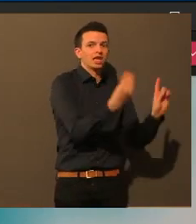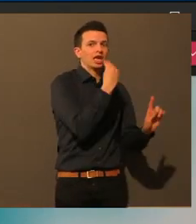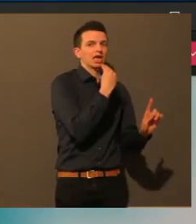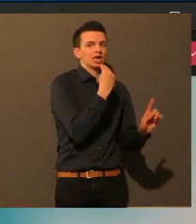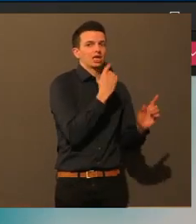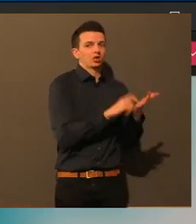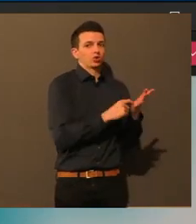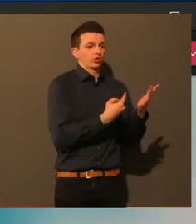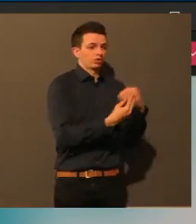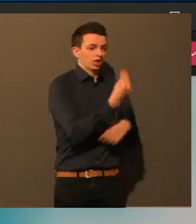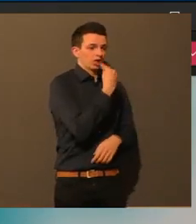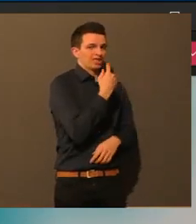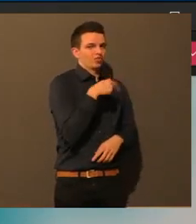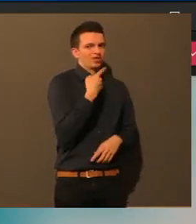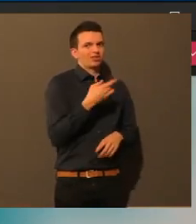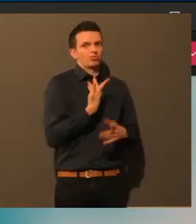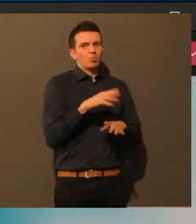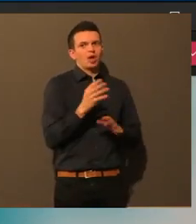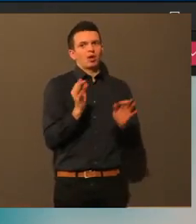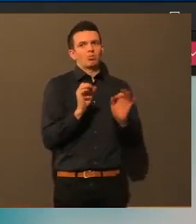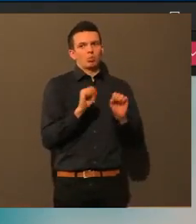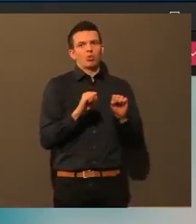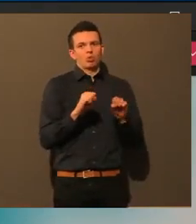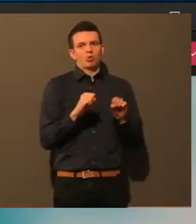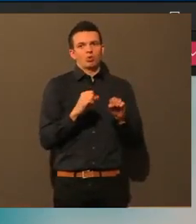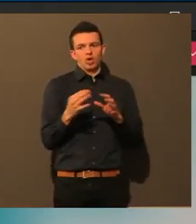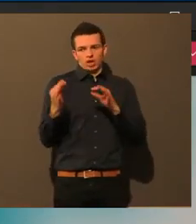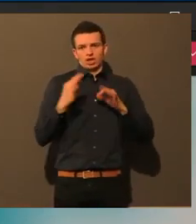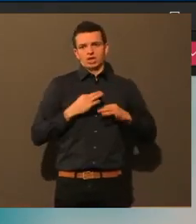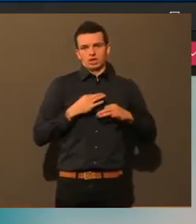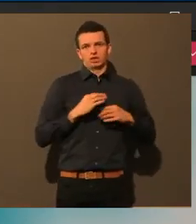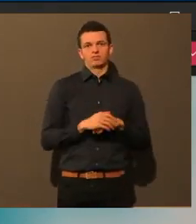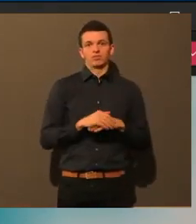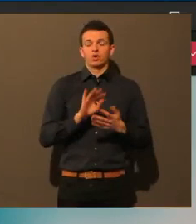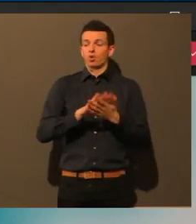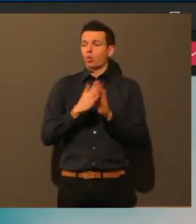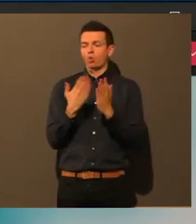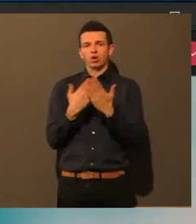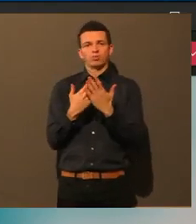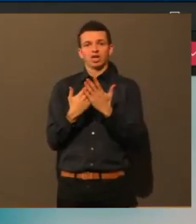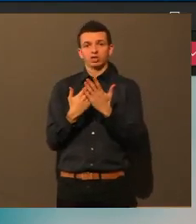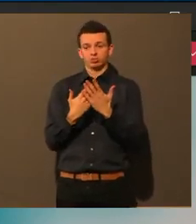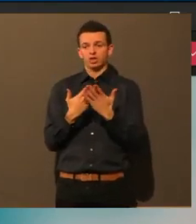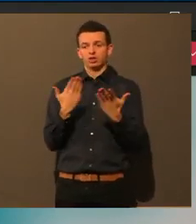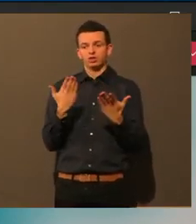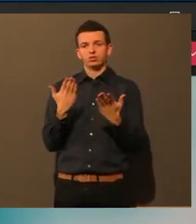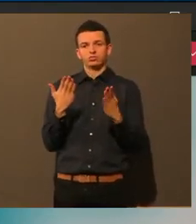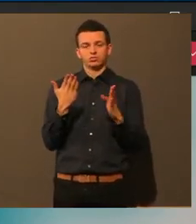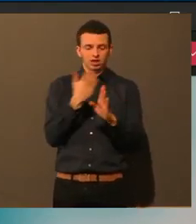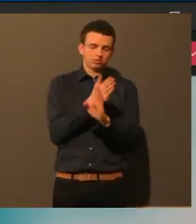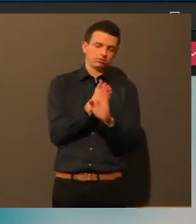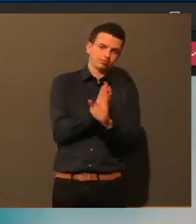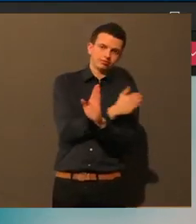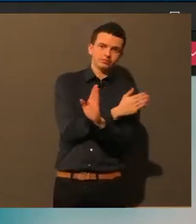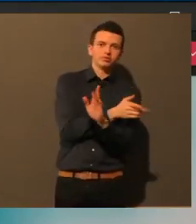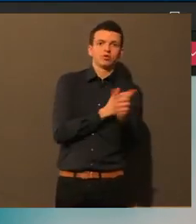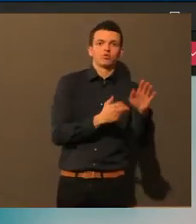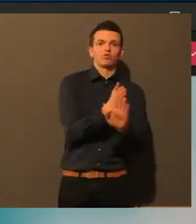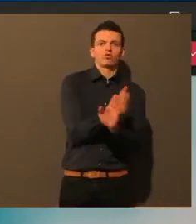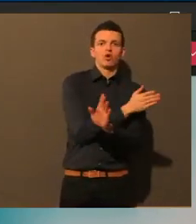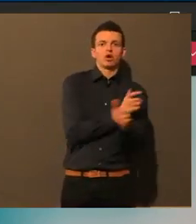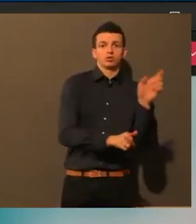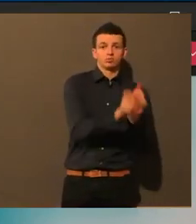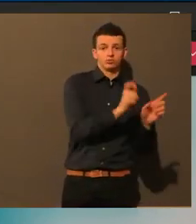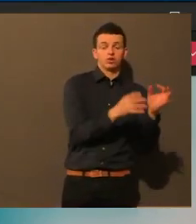Beispiel auch während der Krankheit schon, wenn man zum Beispiel keinen Geruchsverlust hat, Aromatherapien zur, ja, seelischen, wie soll ich